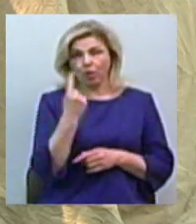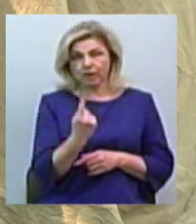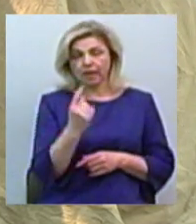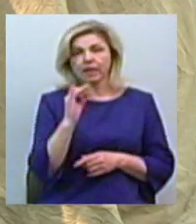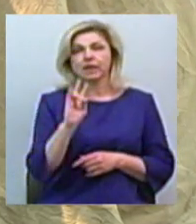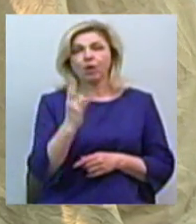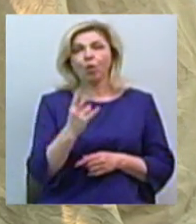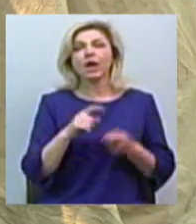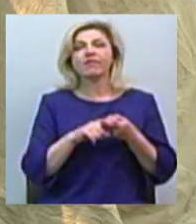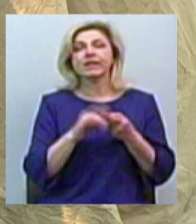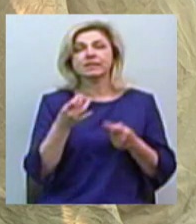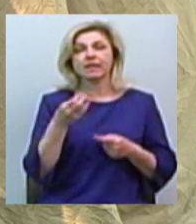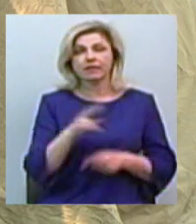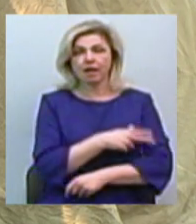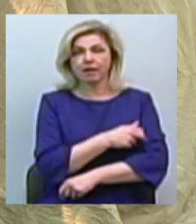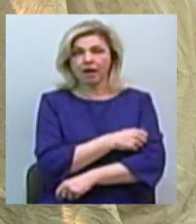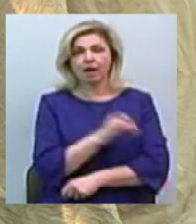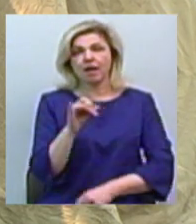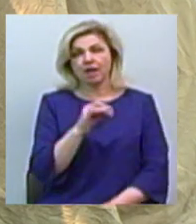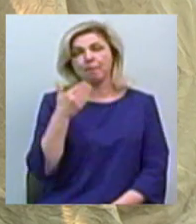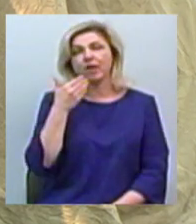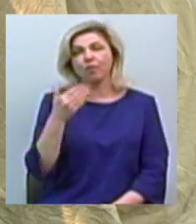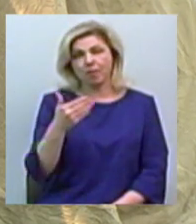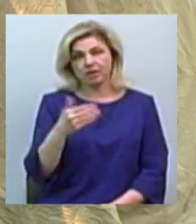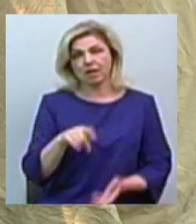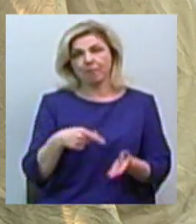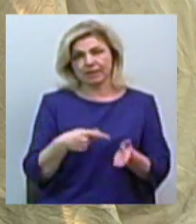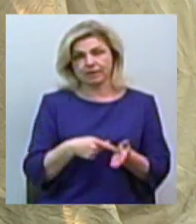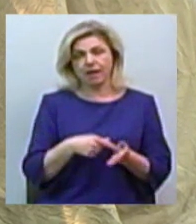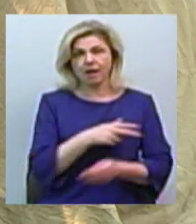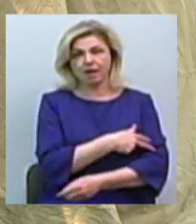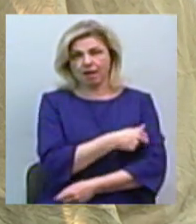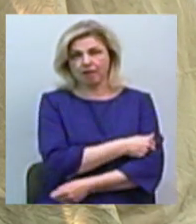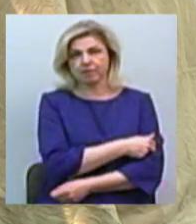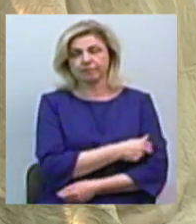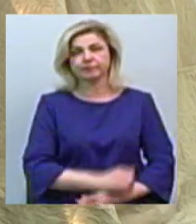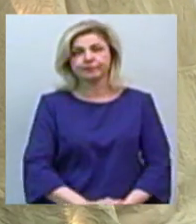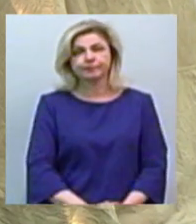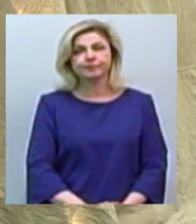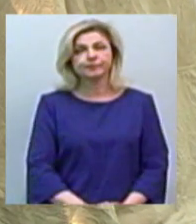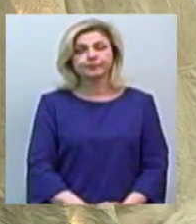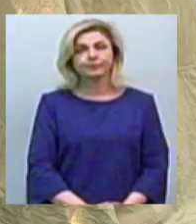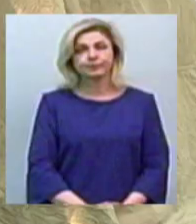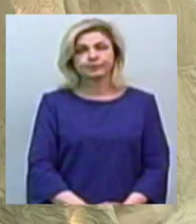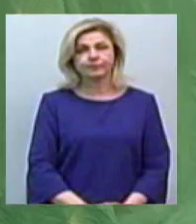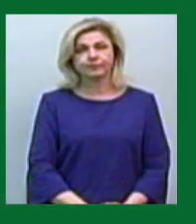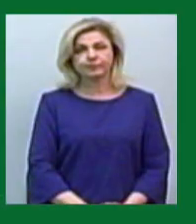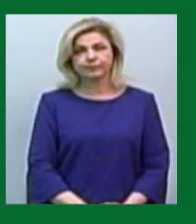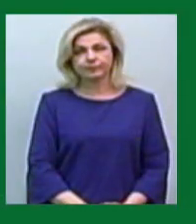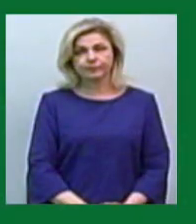обласній інфекційній лікарні та Первомайській міській лікарні. Валентина Гурова, Василь Філімон. Новини на Суспільному. Миколаїв.